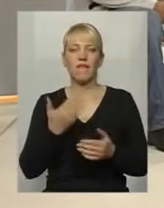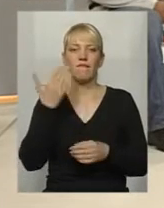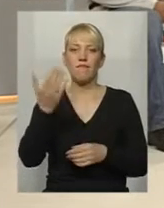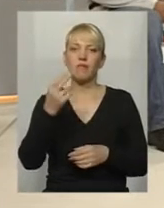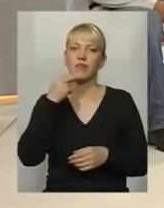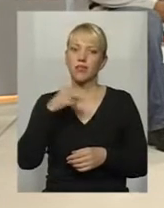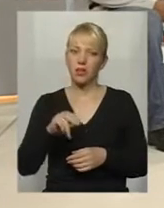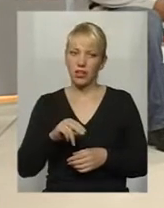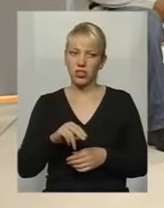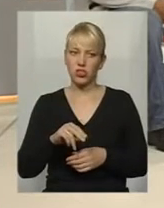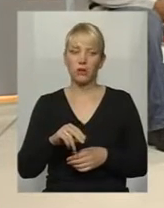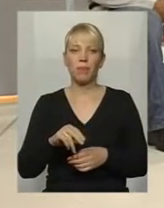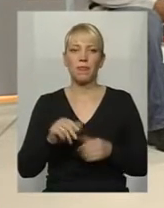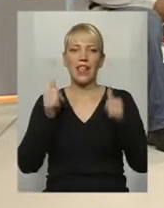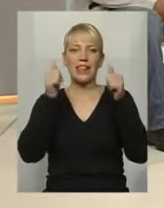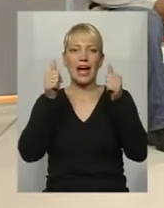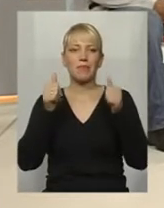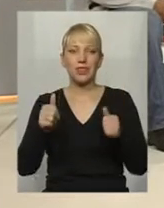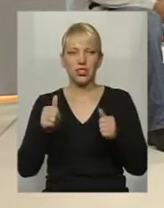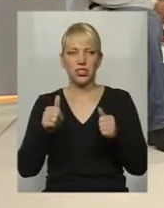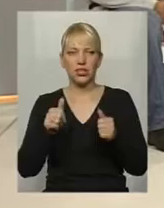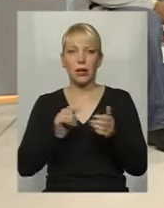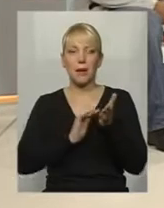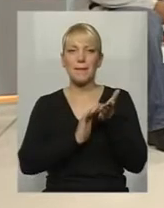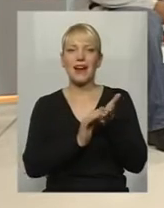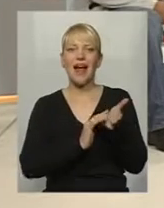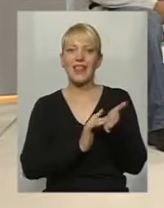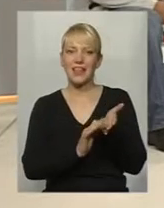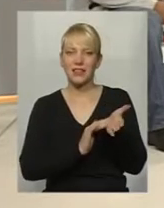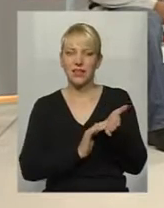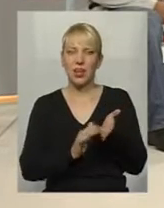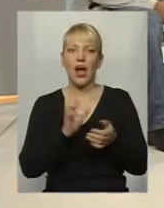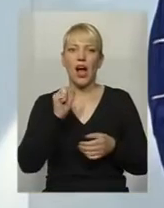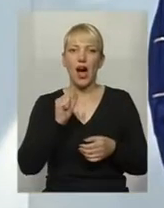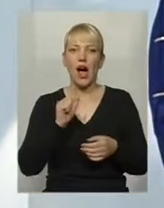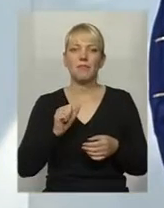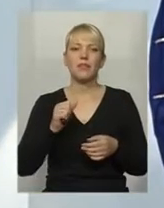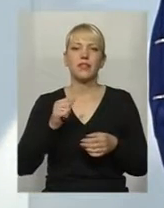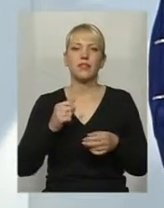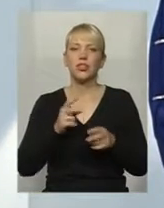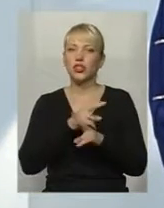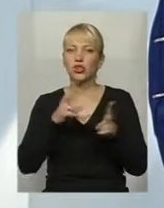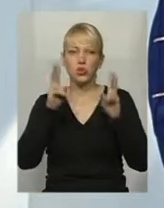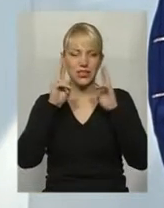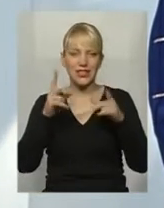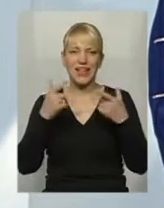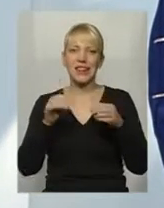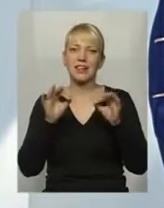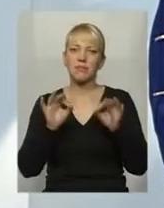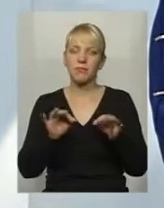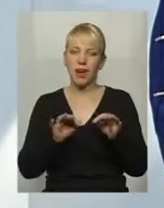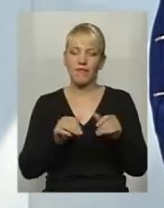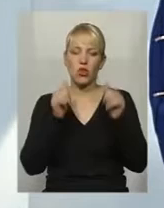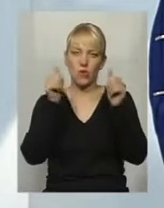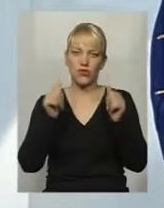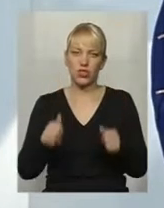таблички за Брайлем. Але проте ніхто на сьогоднішній день не знає, де їх вішати. Ніхто не знає,